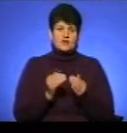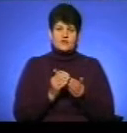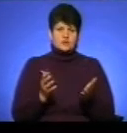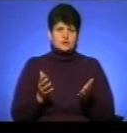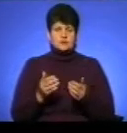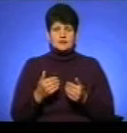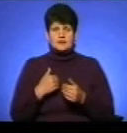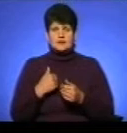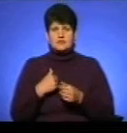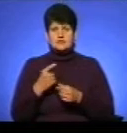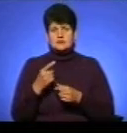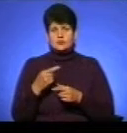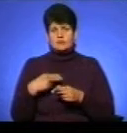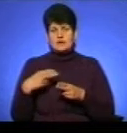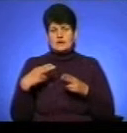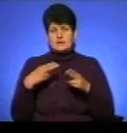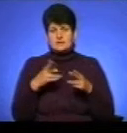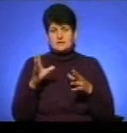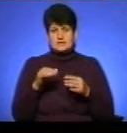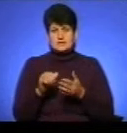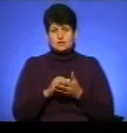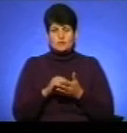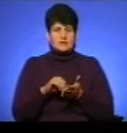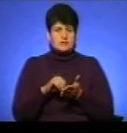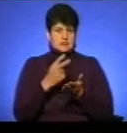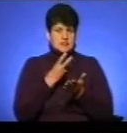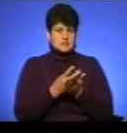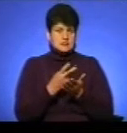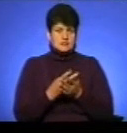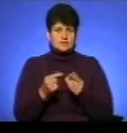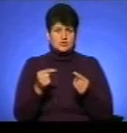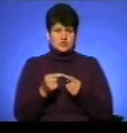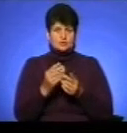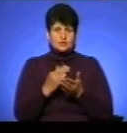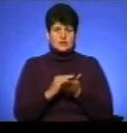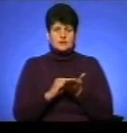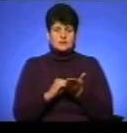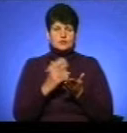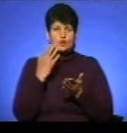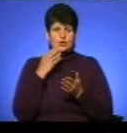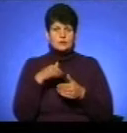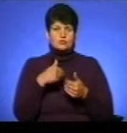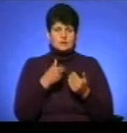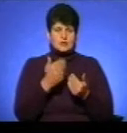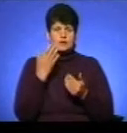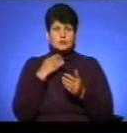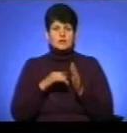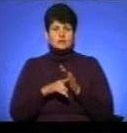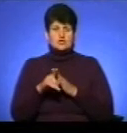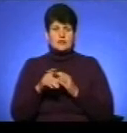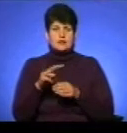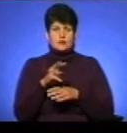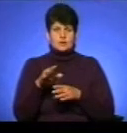Я з Тернополя тільки що їду. Ми всі документи там представили, там чітко є, коли ми йому вручали, коли ми почали кропити. Ми його